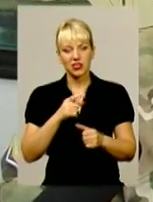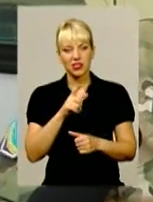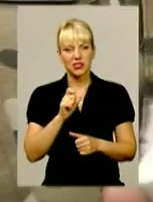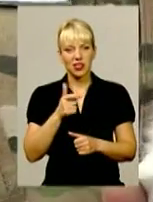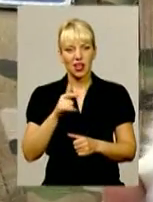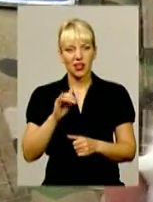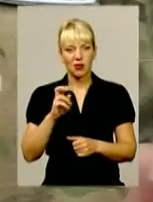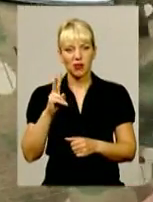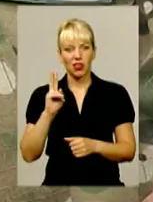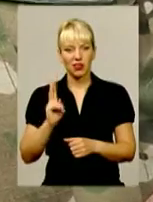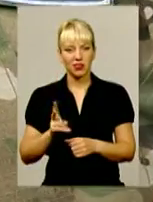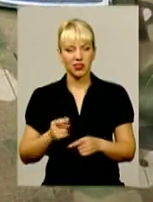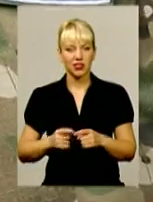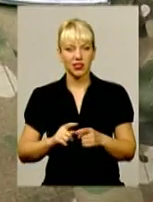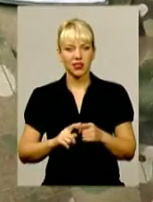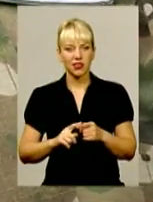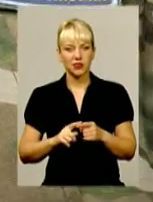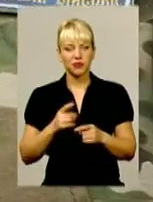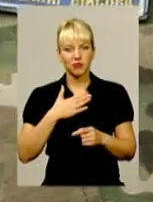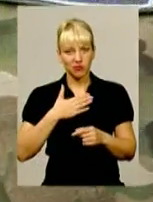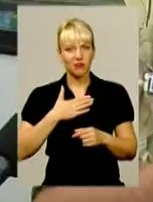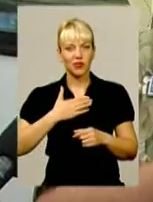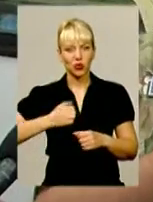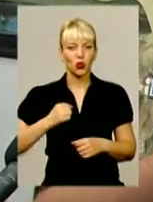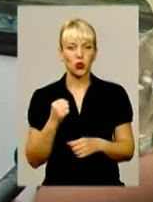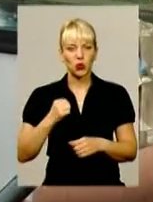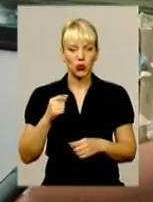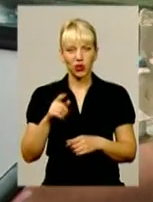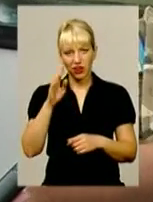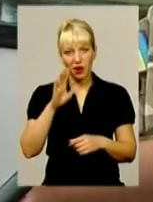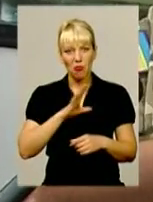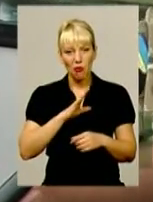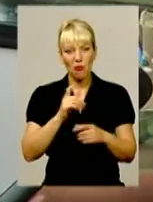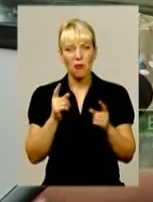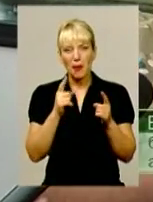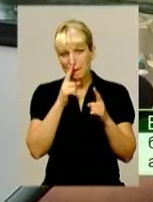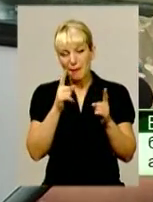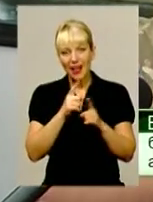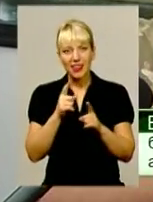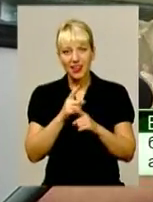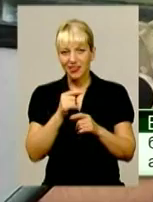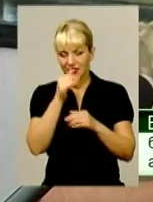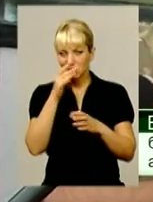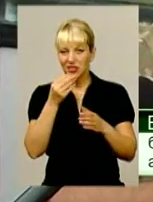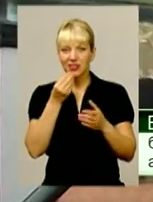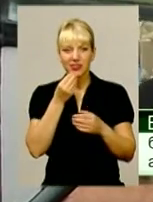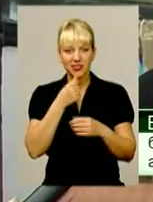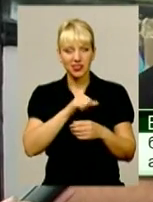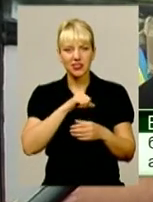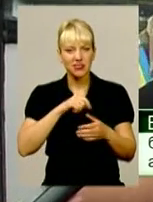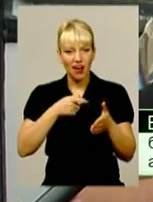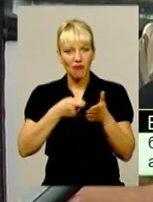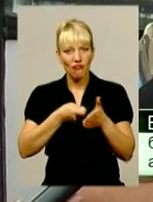брат. Він мій бойовий друг. Він був маленький, не міг їсти нічого. Я його зі спеца вигодував.